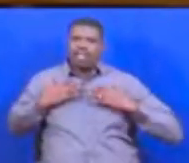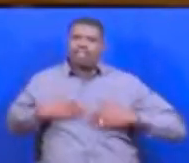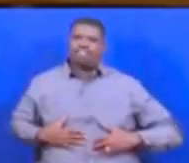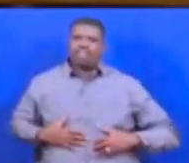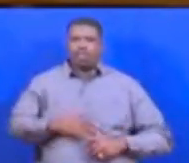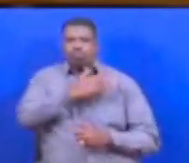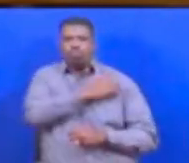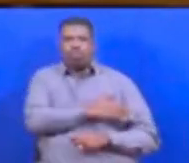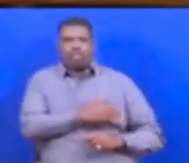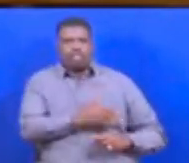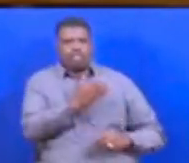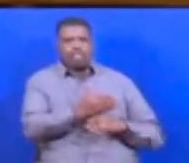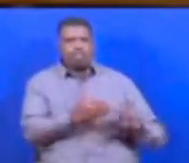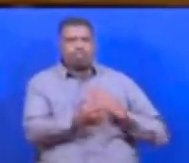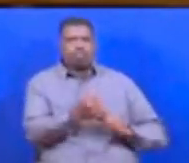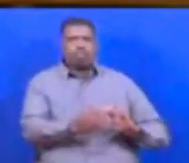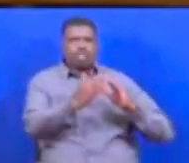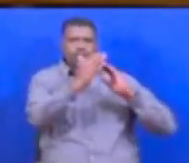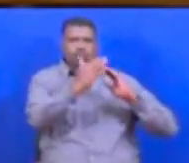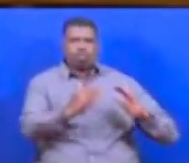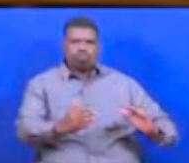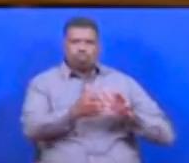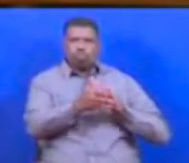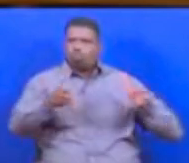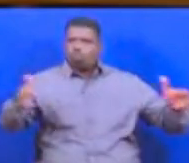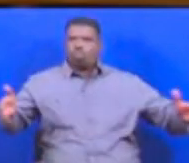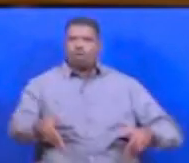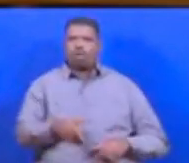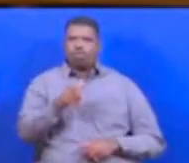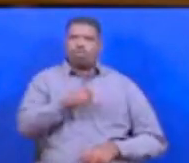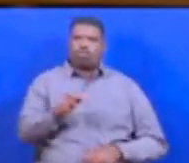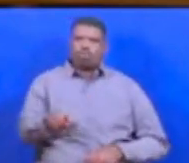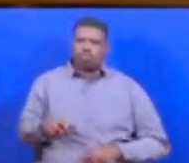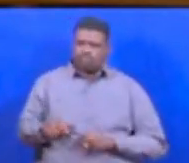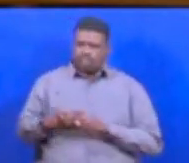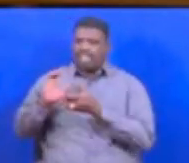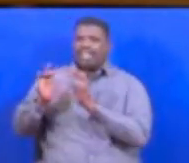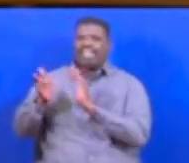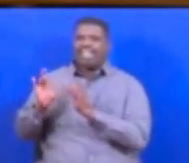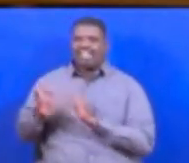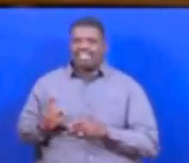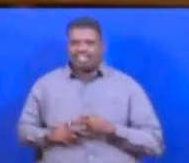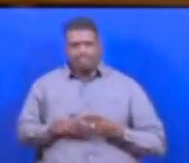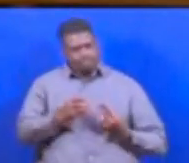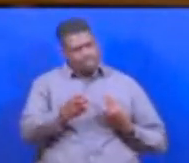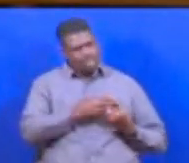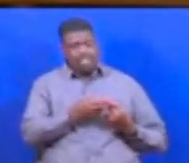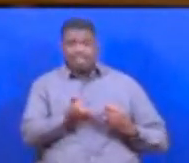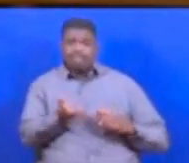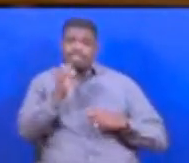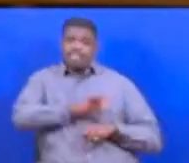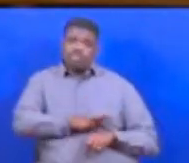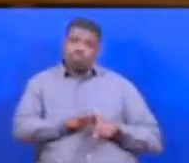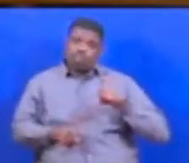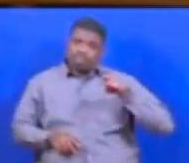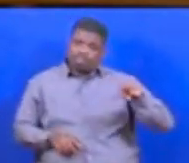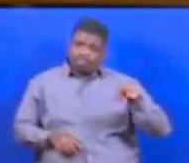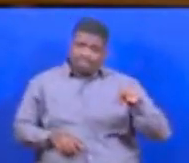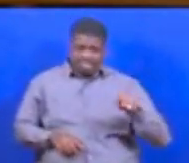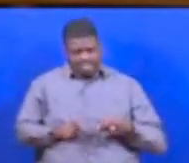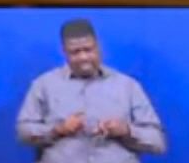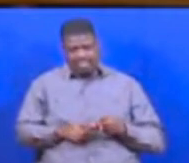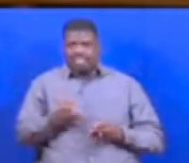mejenga pale Wako watu wa mambo ya internet Wako mandaktiali bingu wa pale Kwa hiyo